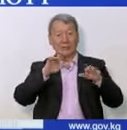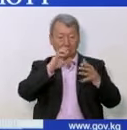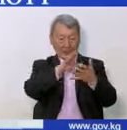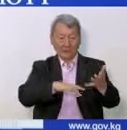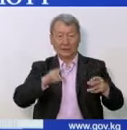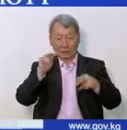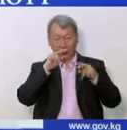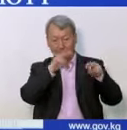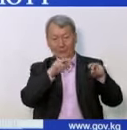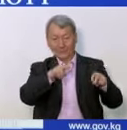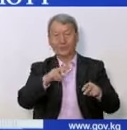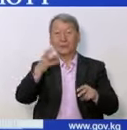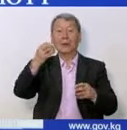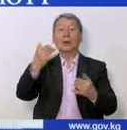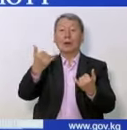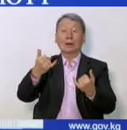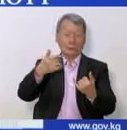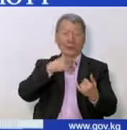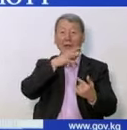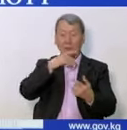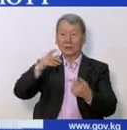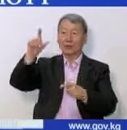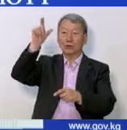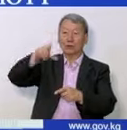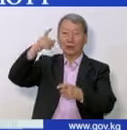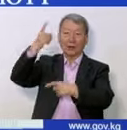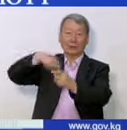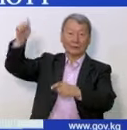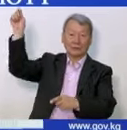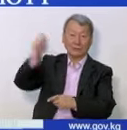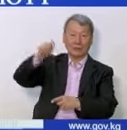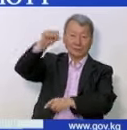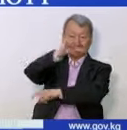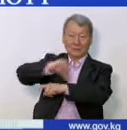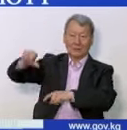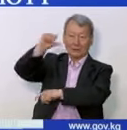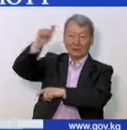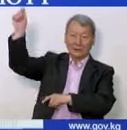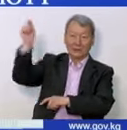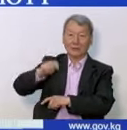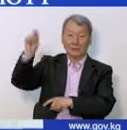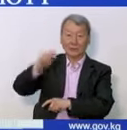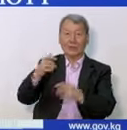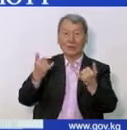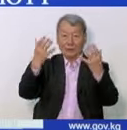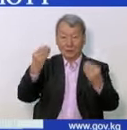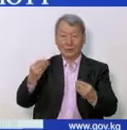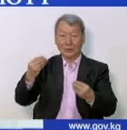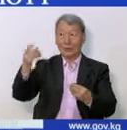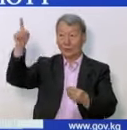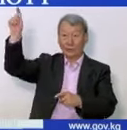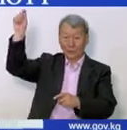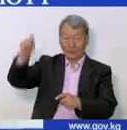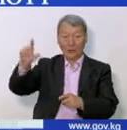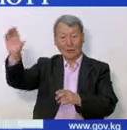Прибывают наши статистики из-за границы. На сегодня в